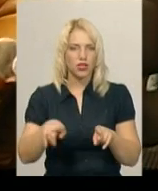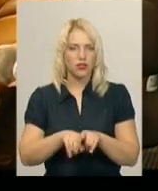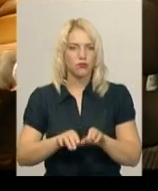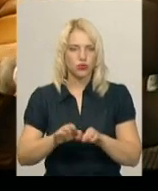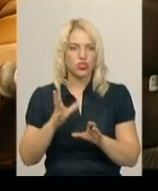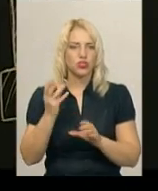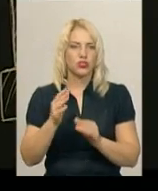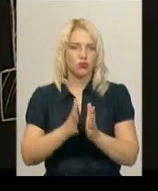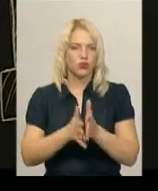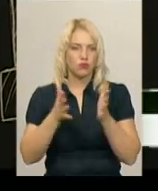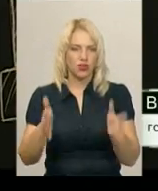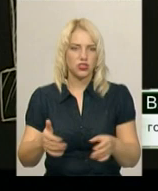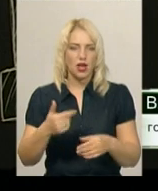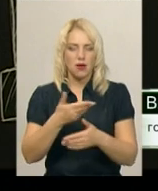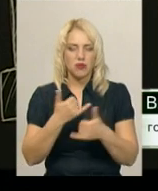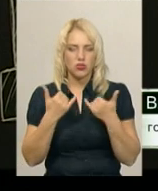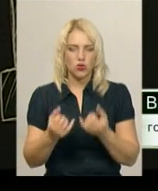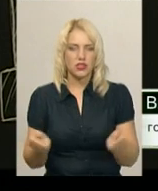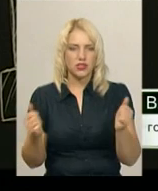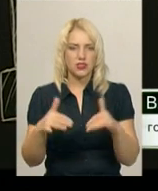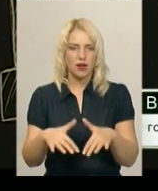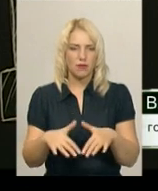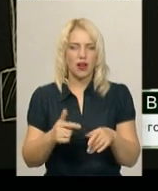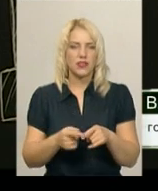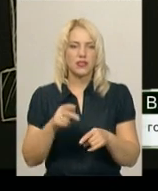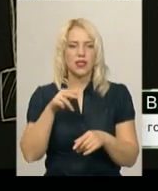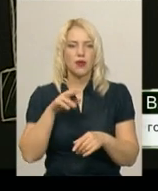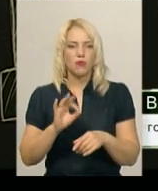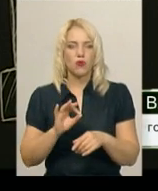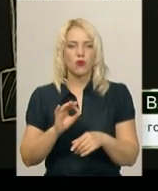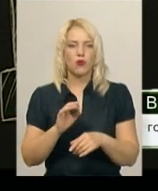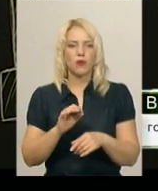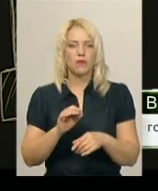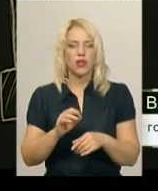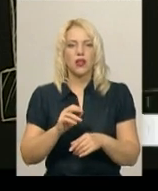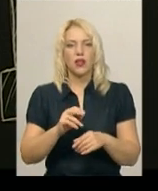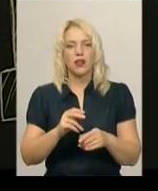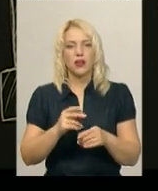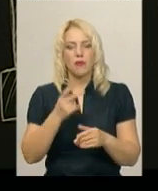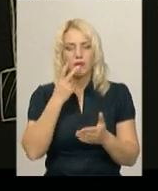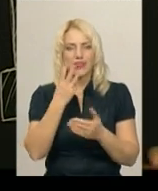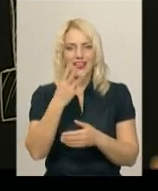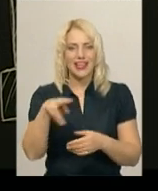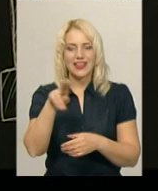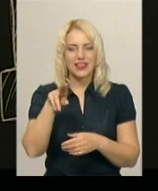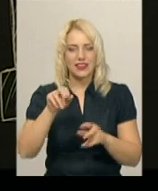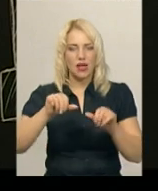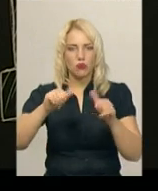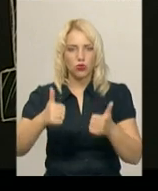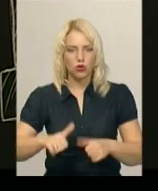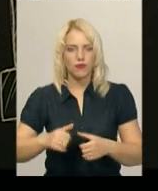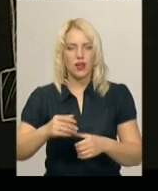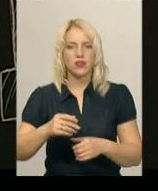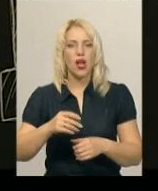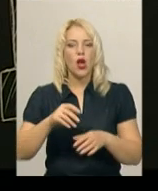подій стане більше. Ми сьогодні зібрали спеціалістів по кодуванню, робототехніки, 3D-моделювання, тут будуть присутні